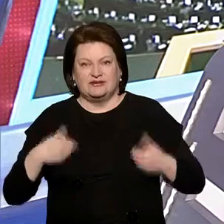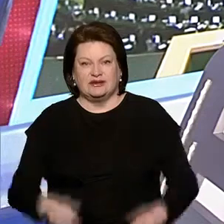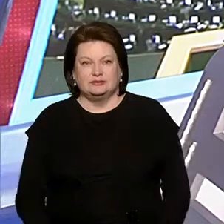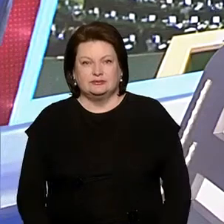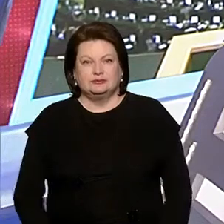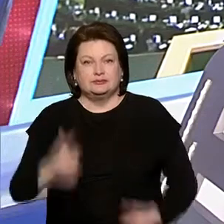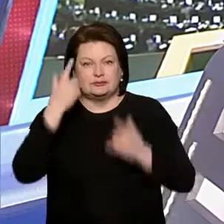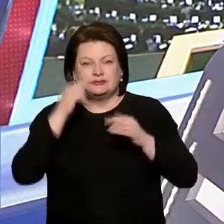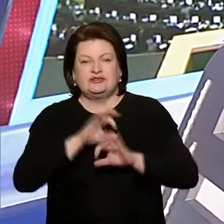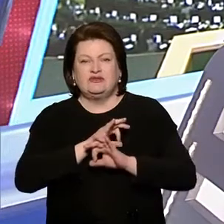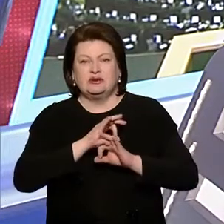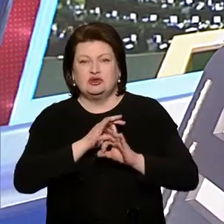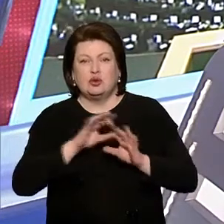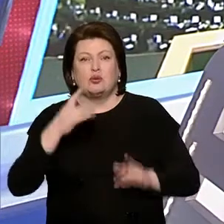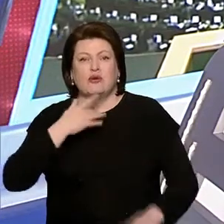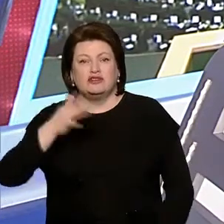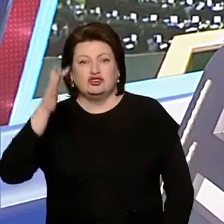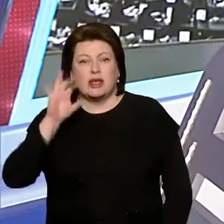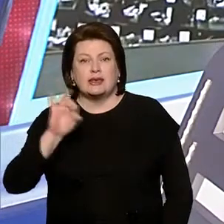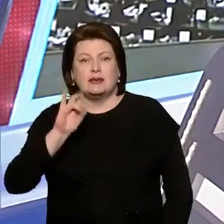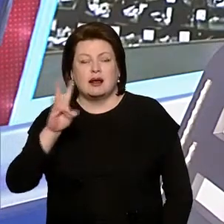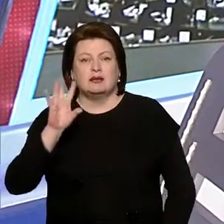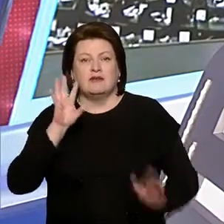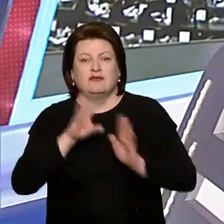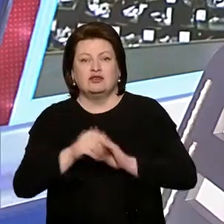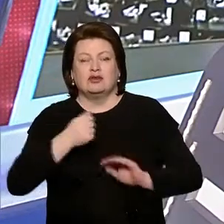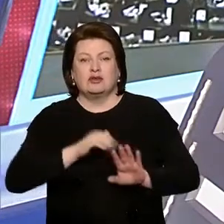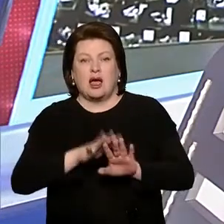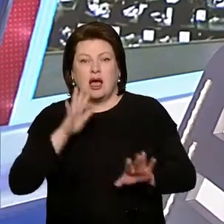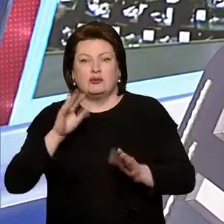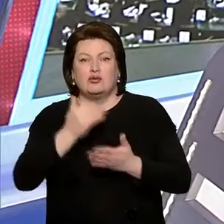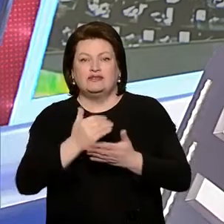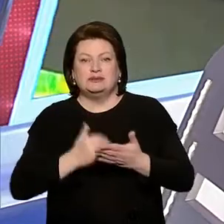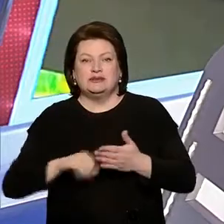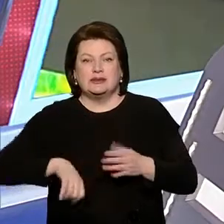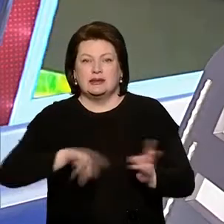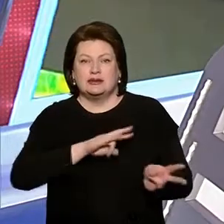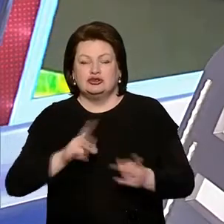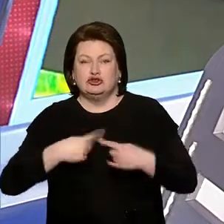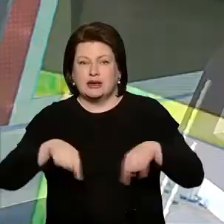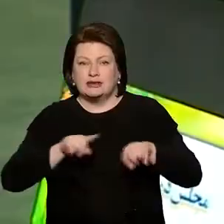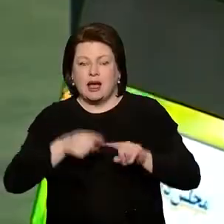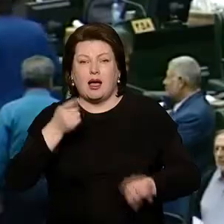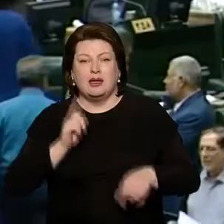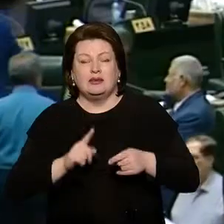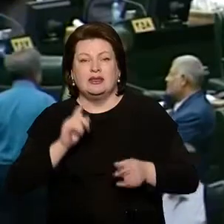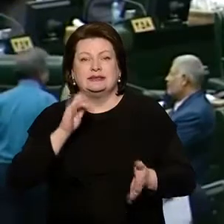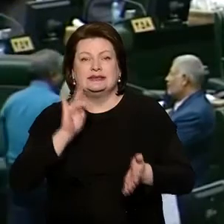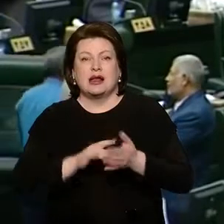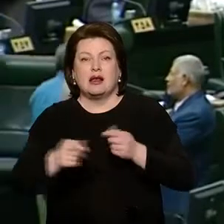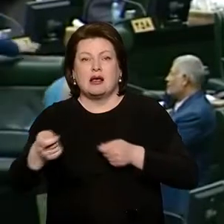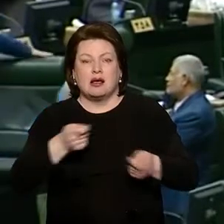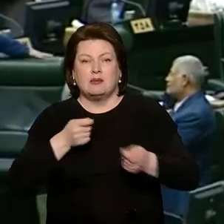Информационный удар по Вашингтону Иран внес американскую армию в список террористических организаций, а именно Центральное командование